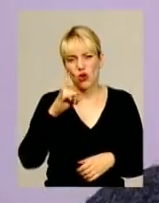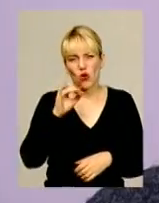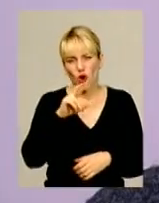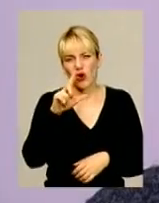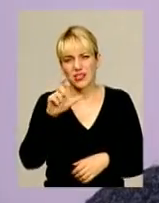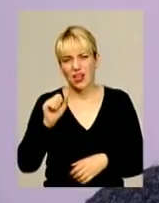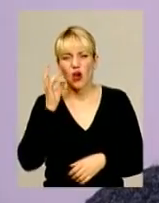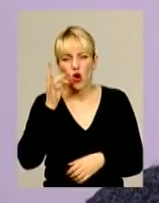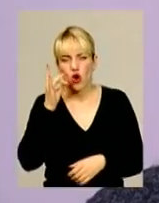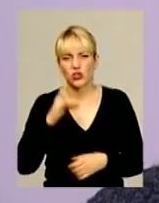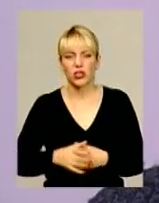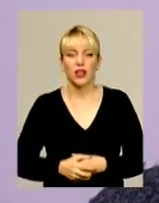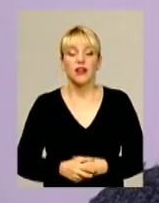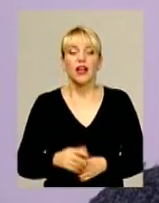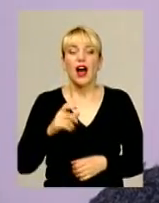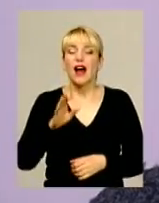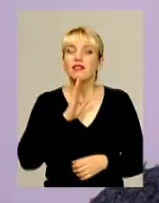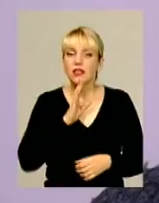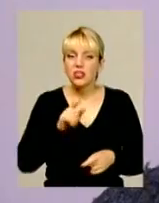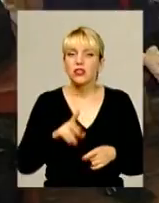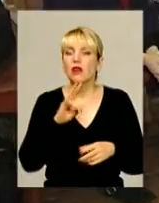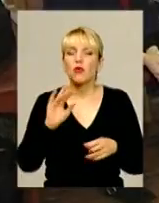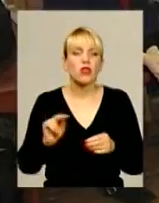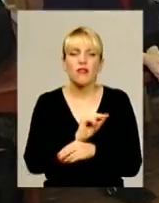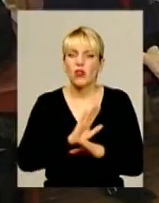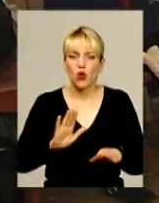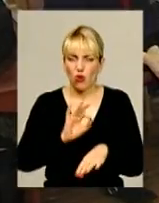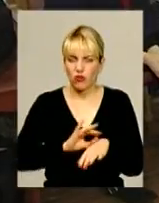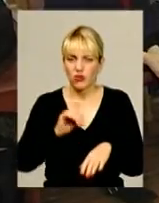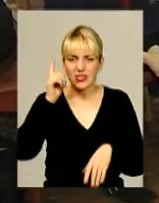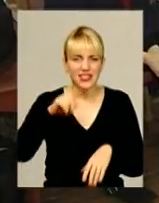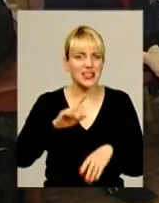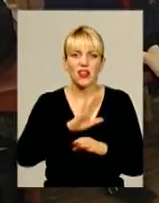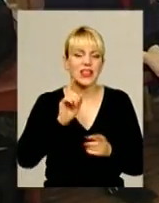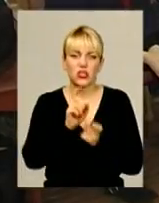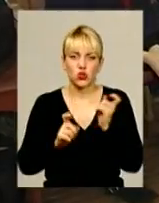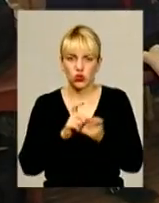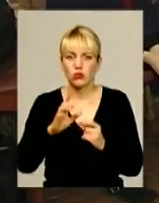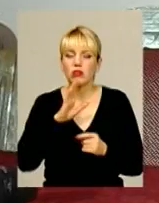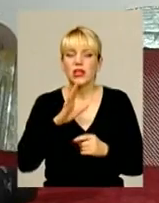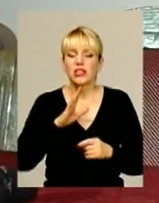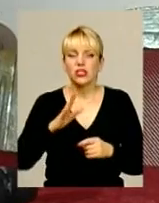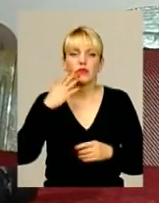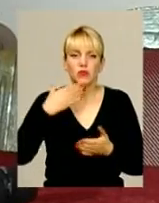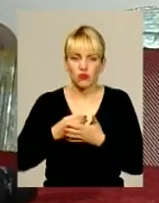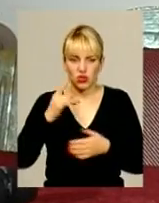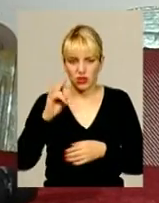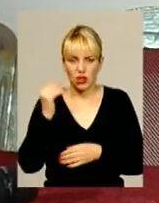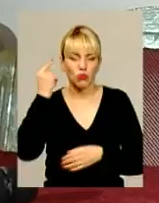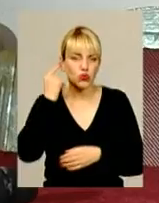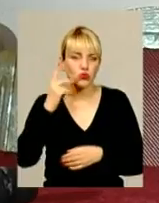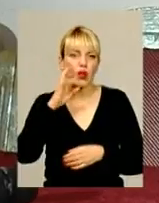А ця жінка про невиліковану хворобу дитини знає не щуток. Невтішний діагноз пані Світлана почула, коли її Тимофію